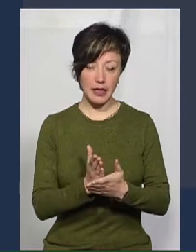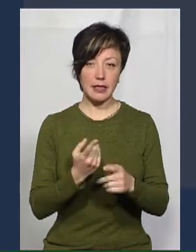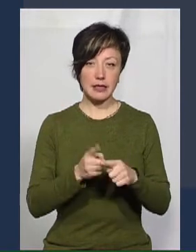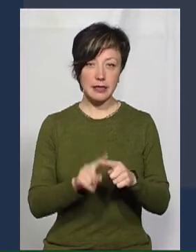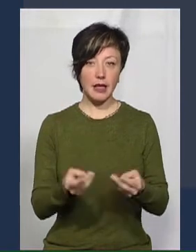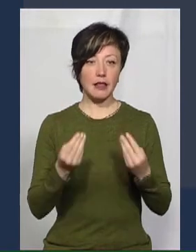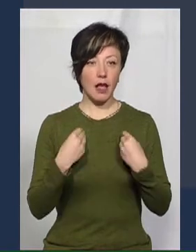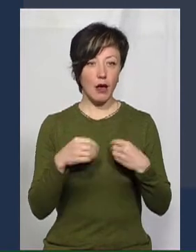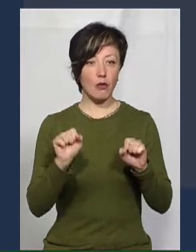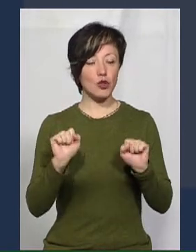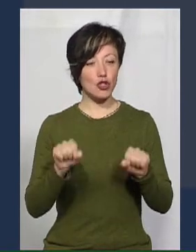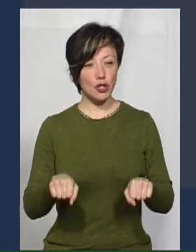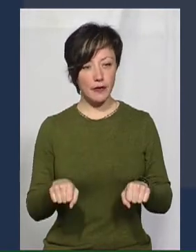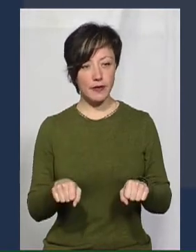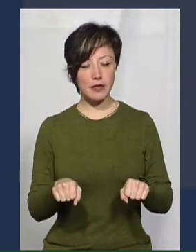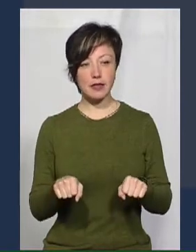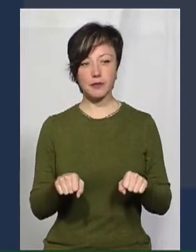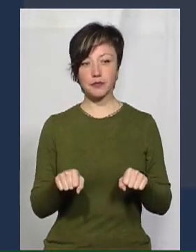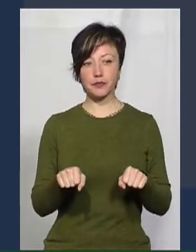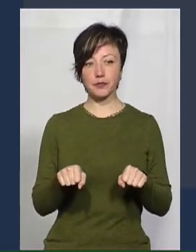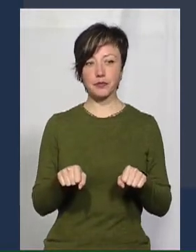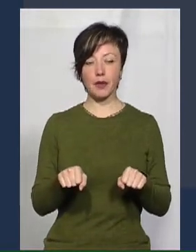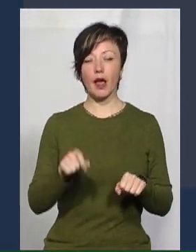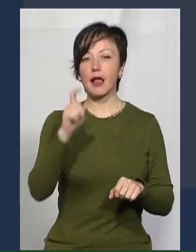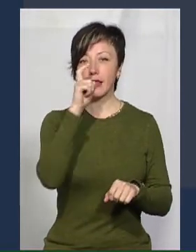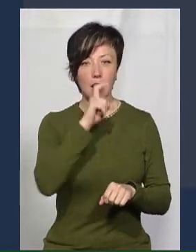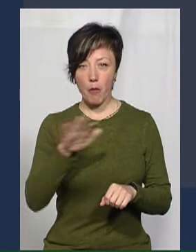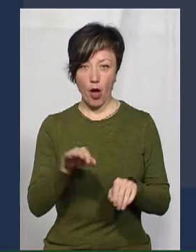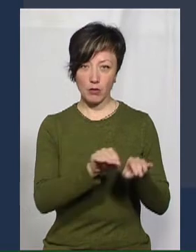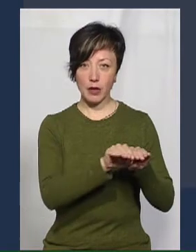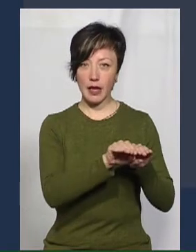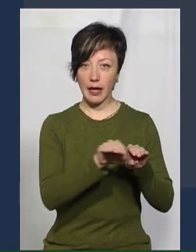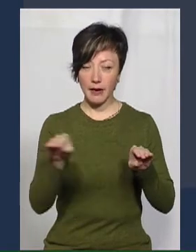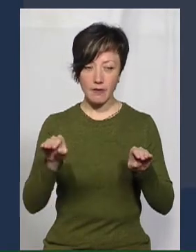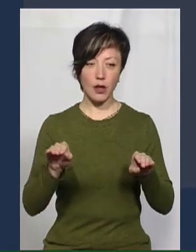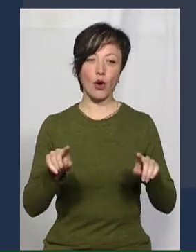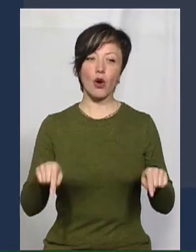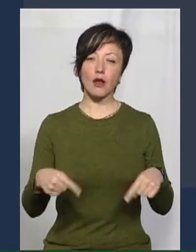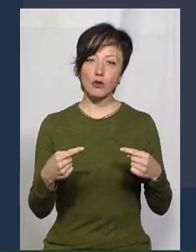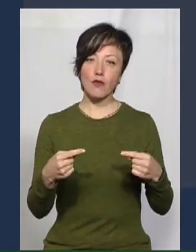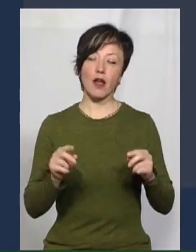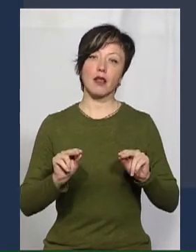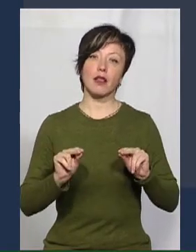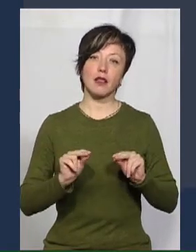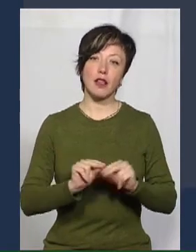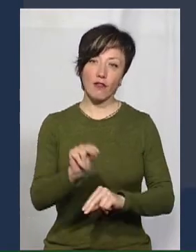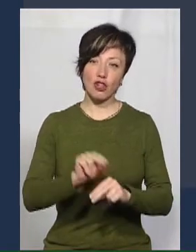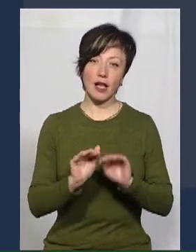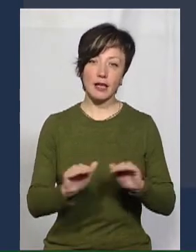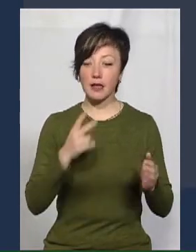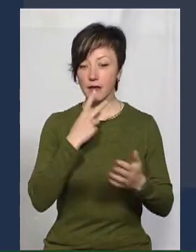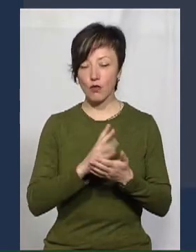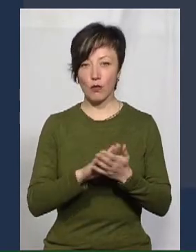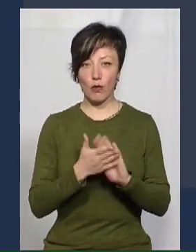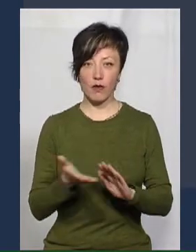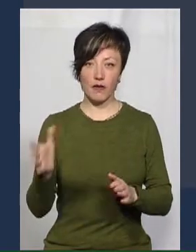це дає нам можливість на доволі непоганому рівні організувати навчання дітей, зважаючи на ті умови,